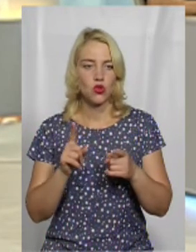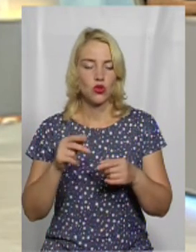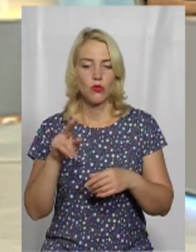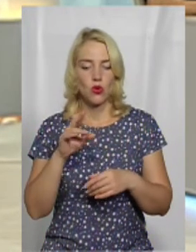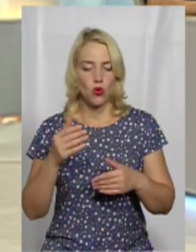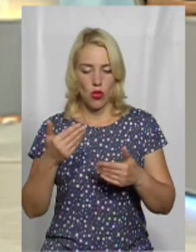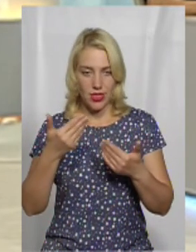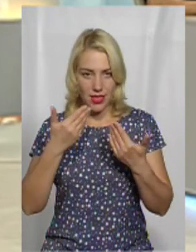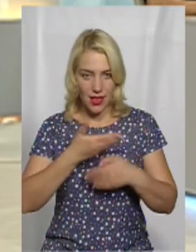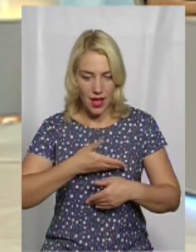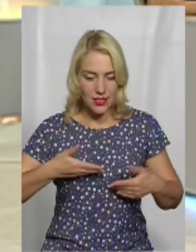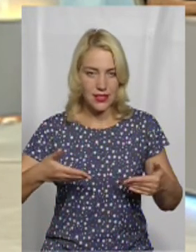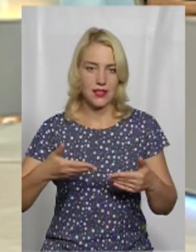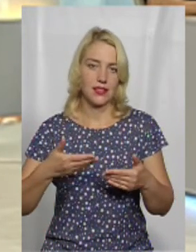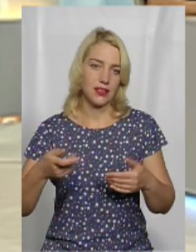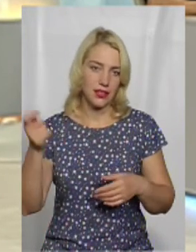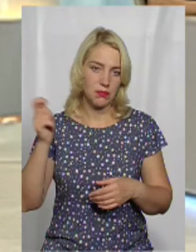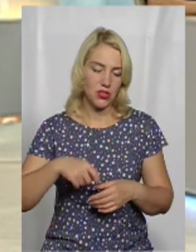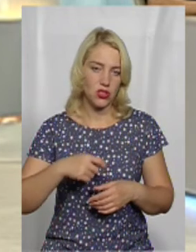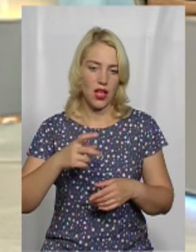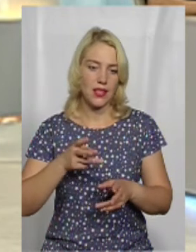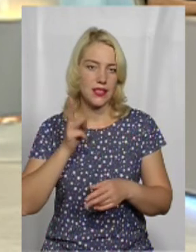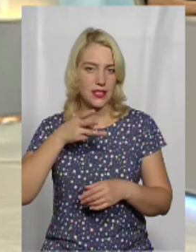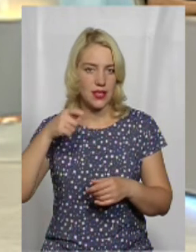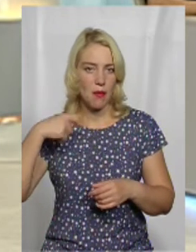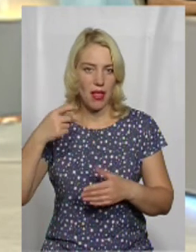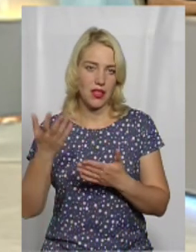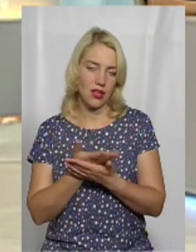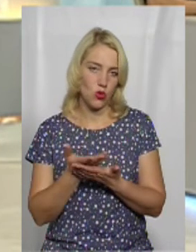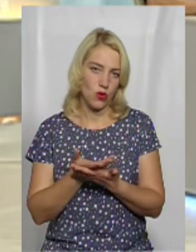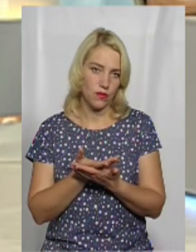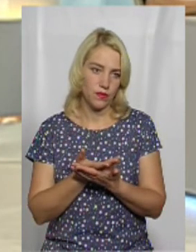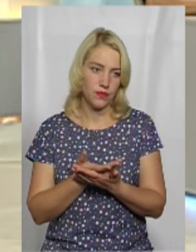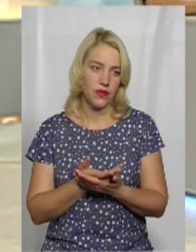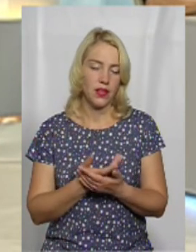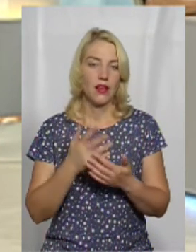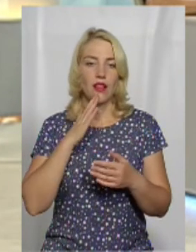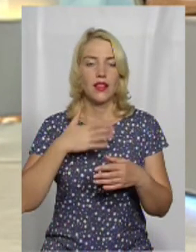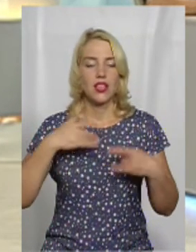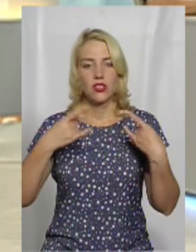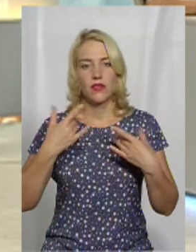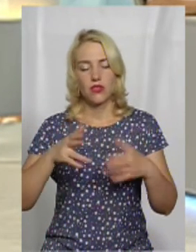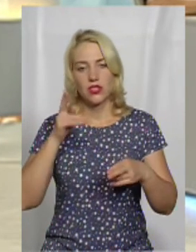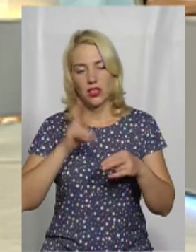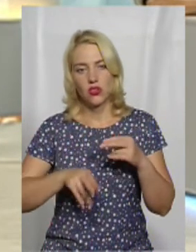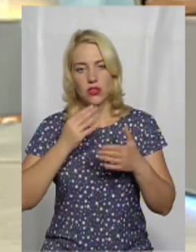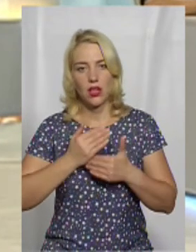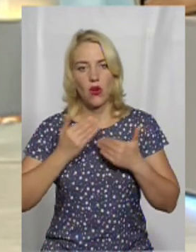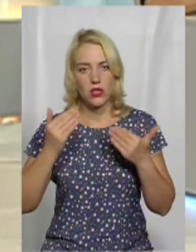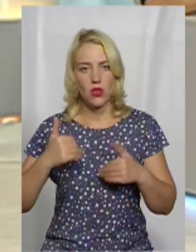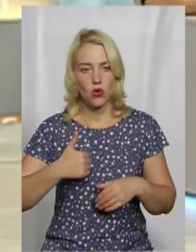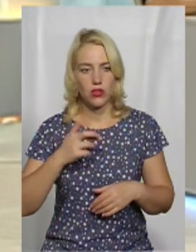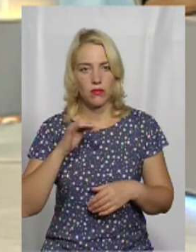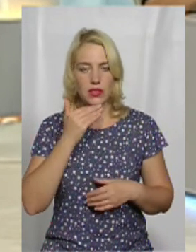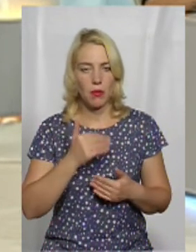їздили знімати справді кіно, бо у нас це легко і класно. Ми справді мріємо, що в нас це вийде. Ось наш ефір вже закінчується і навстану хотів вас